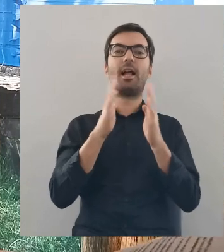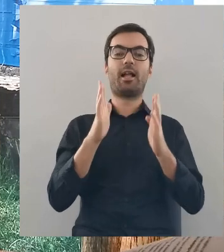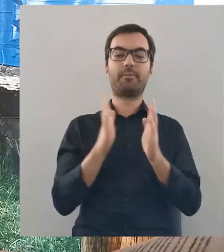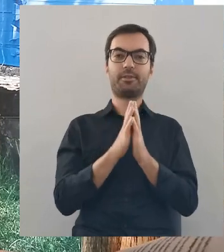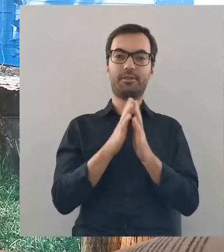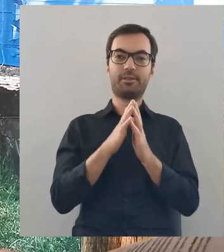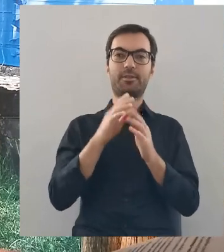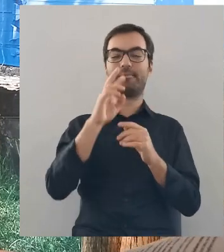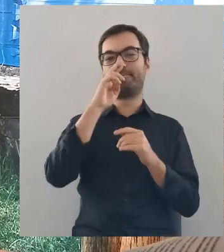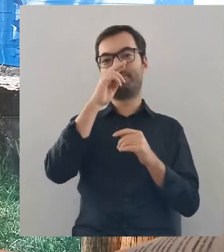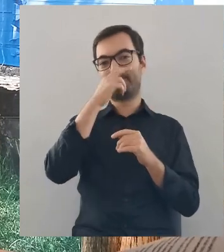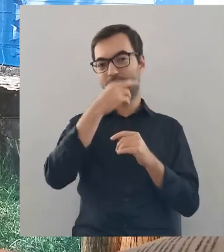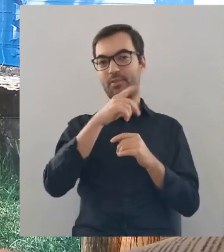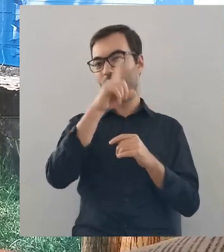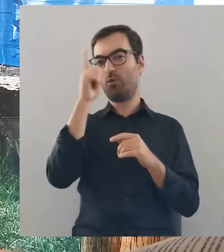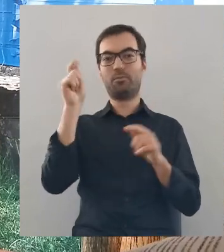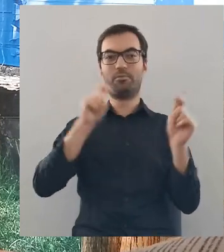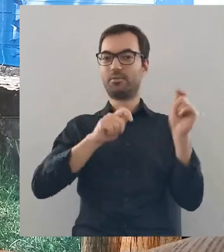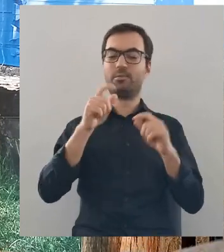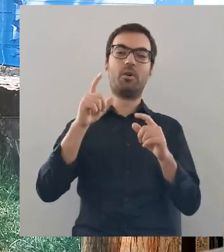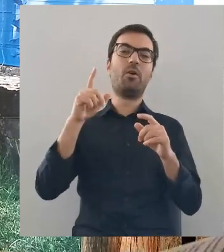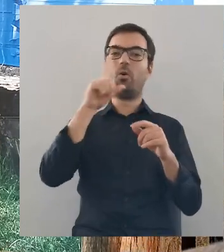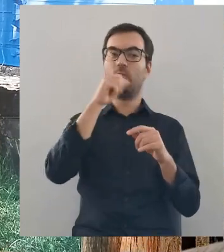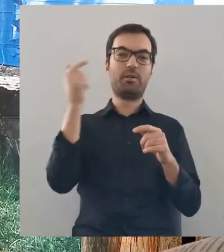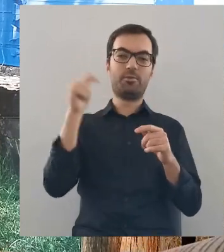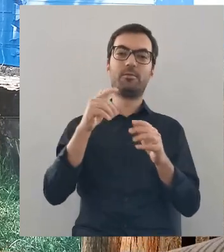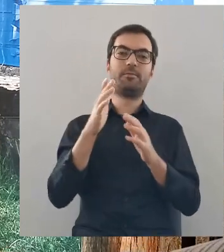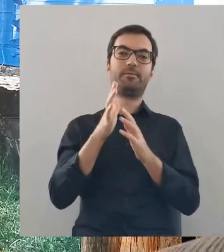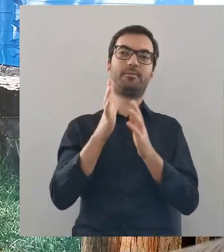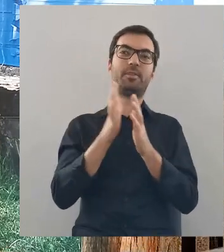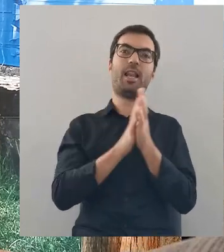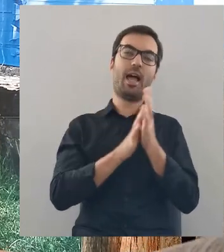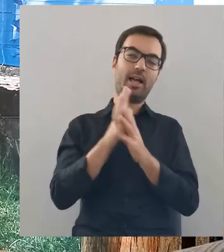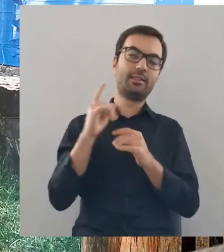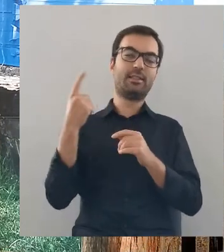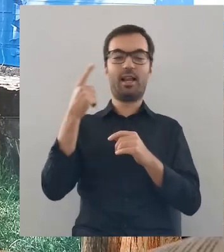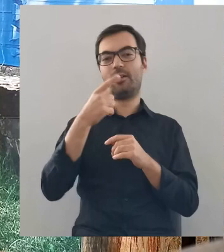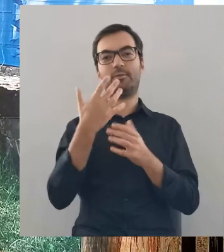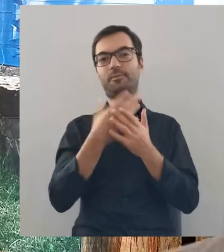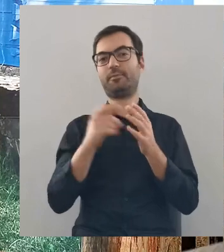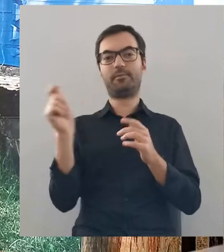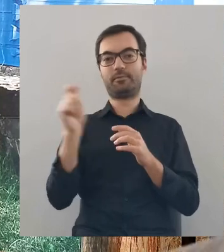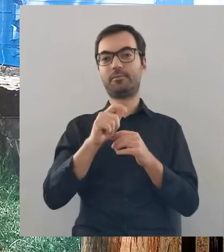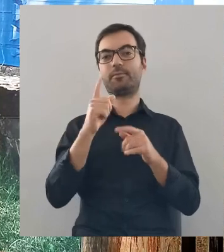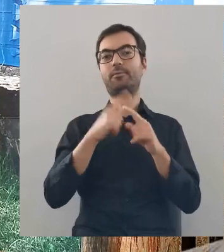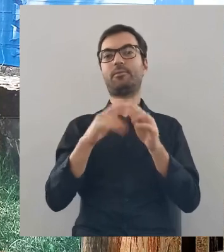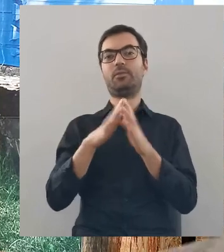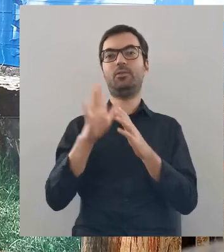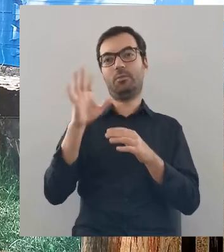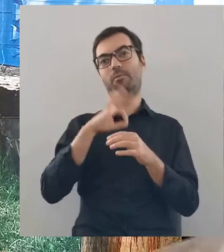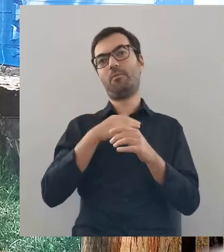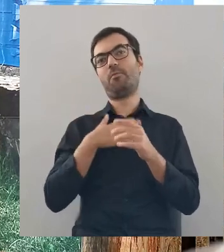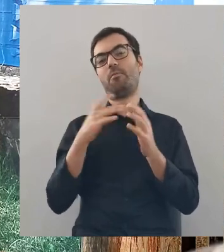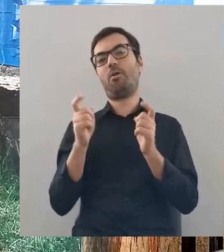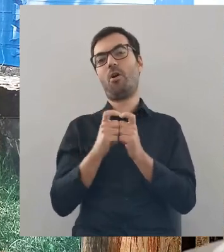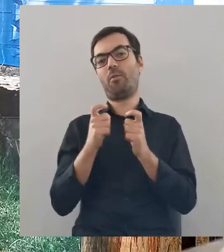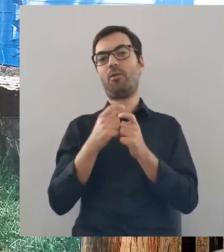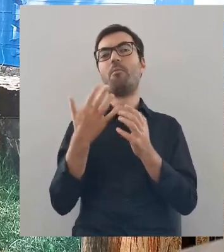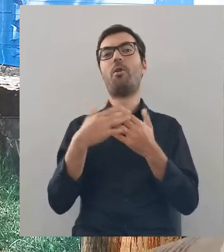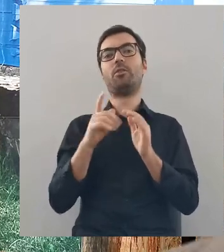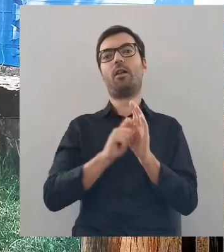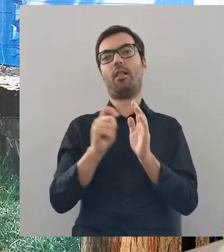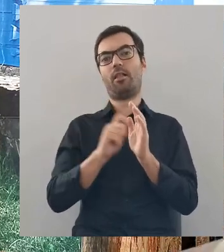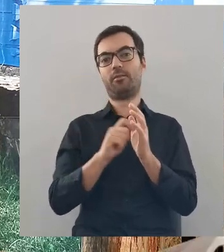zaczęła marnieć. Kapłani przestali przyjeżdżać, bo ludzie na mszę nie przychodzili, bo to Lasek, bo to daleko, bo mają kościół swój